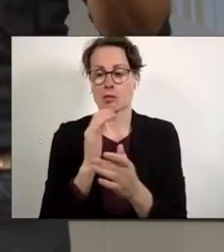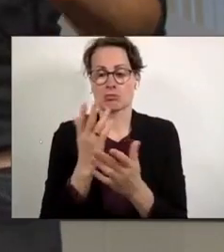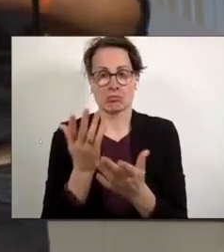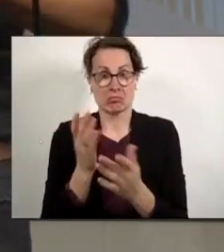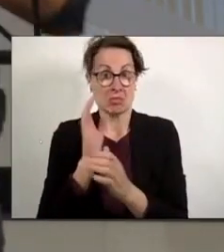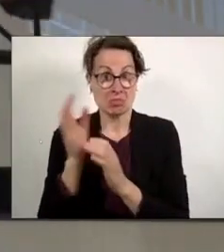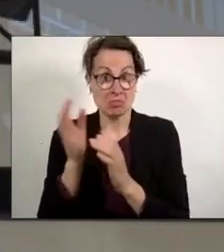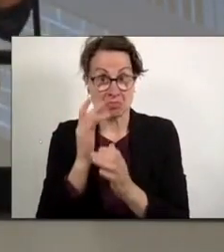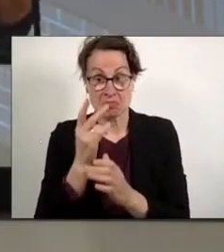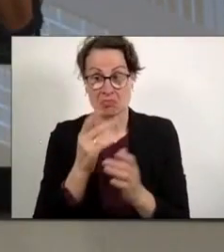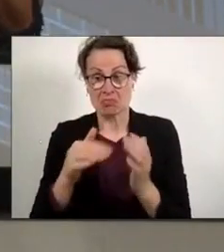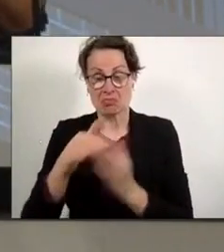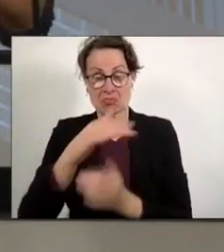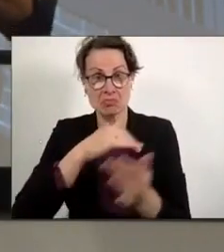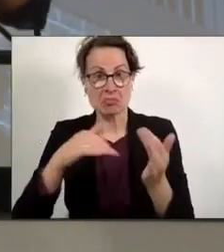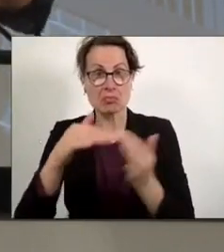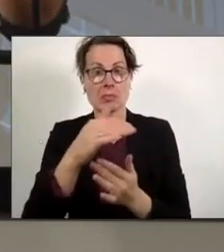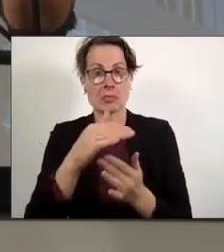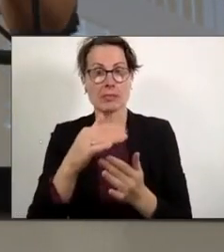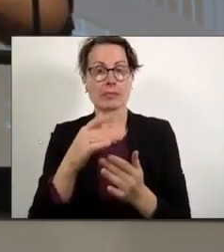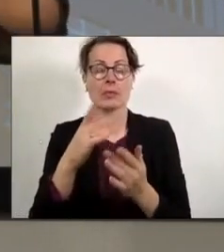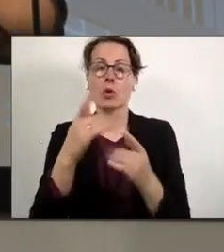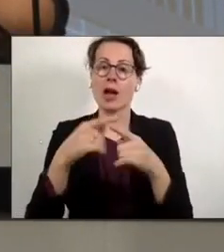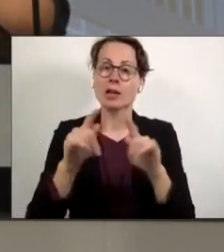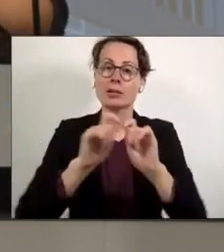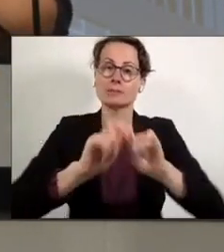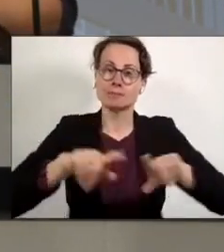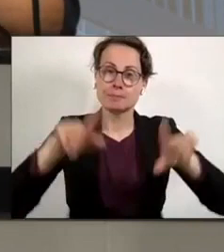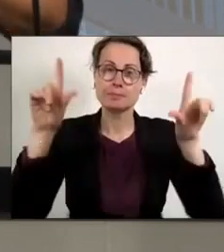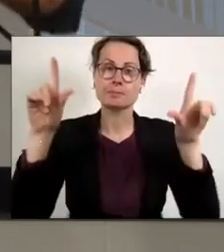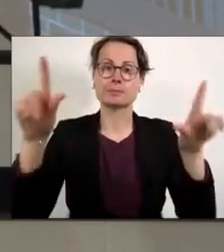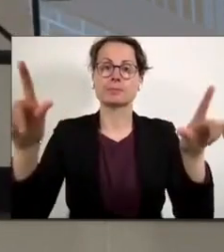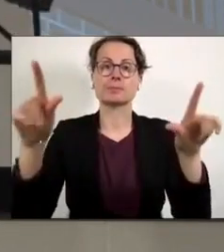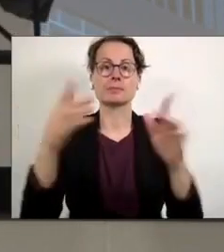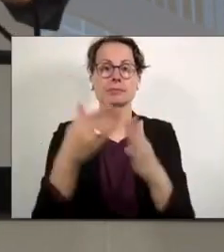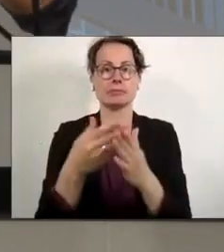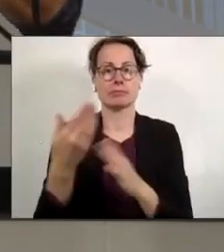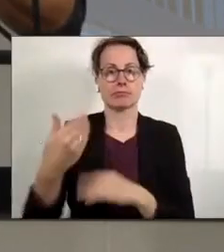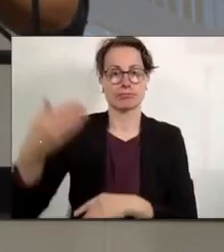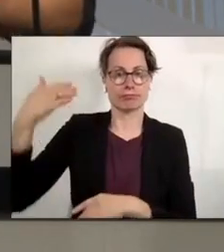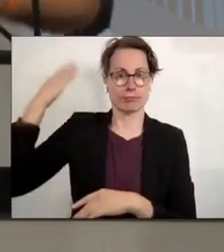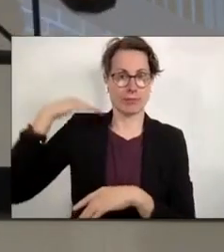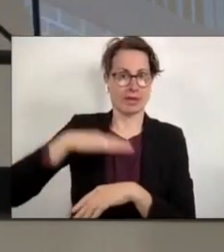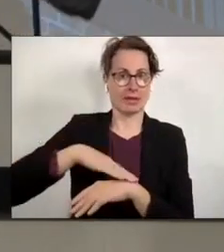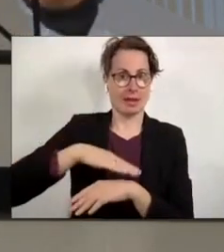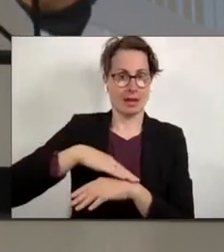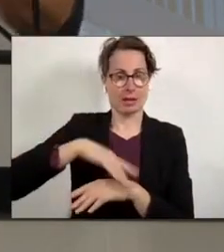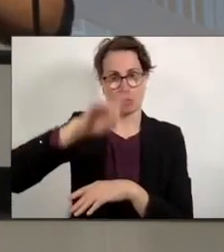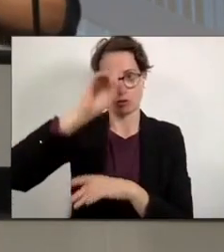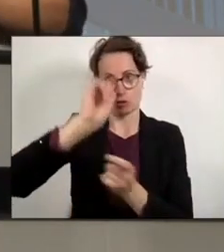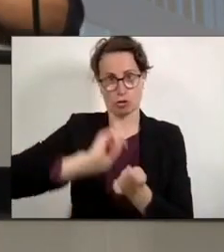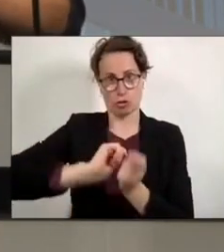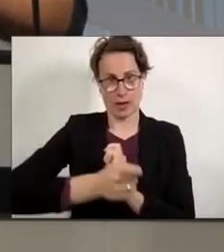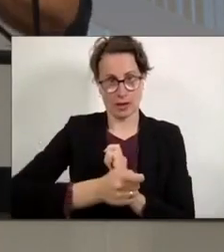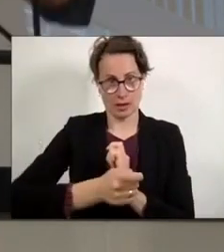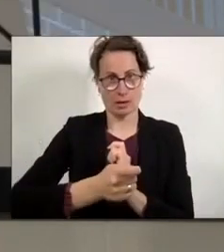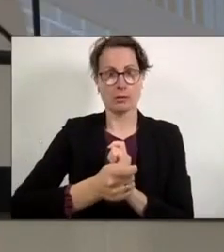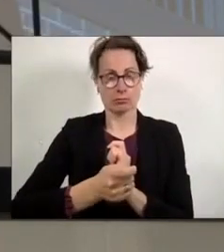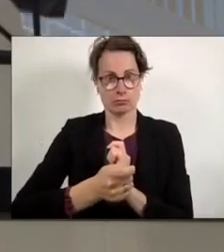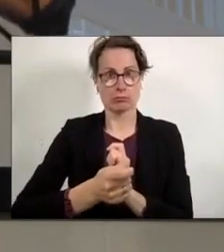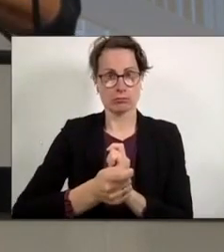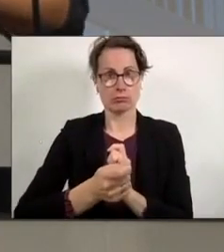sozusagen so ein Bild, nochmal so ein Panorama zu schaffen von dieser Zeit, deutsche Wende, aber auch eben sozusagen,